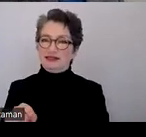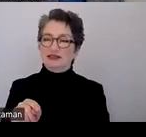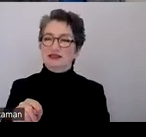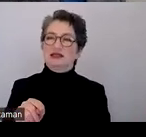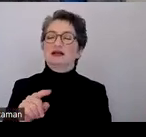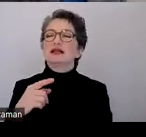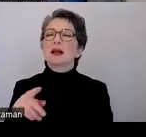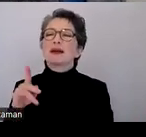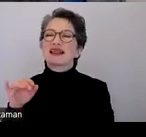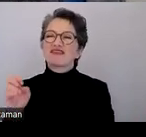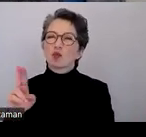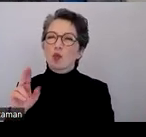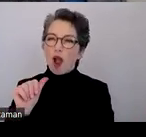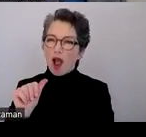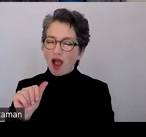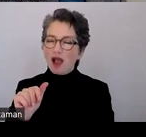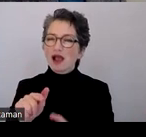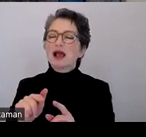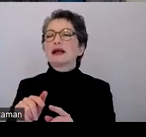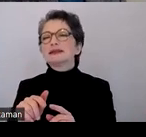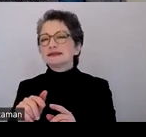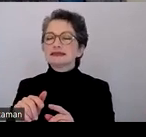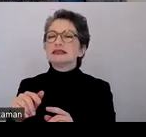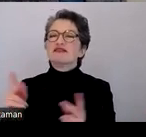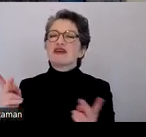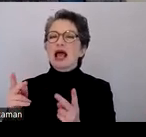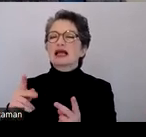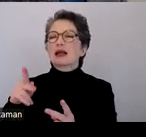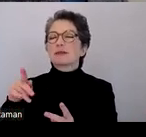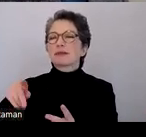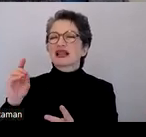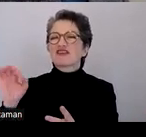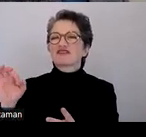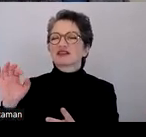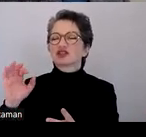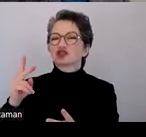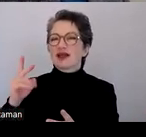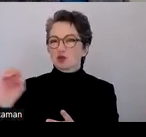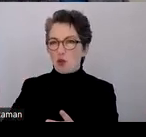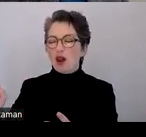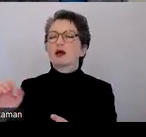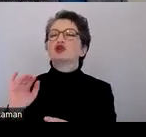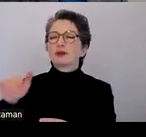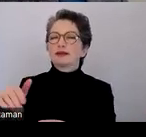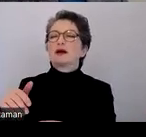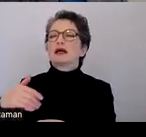etwas mit PDF 2.0? Auf der PDF Association gab es kürzlich eine Handreichung zu